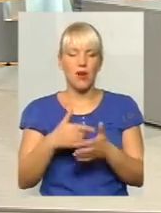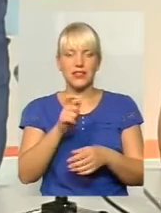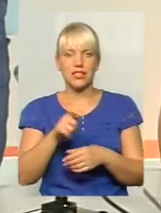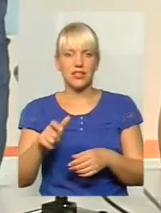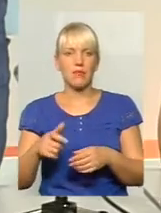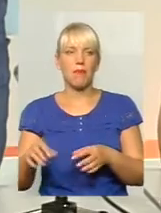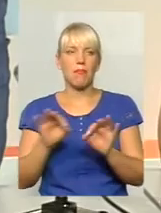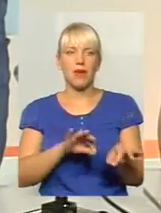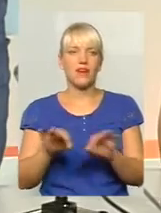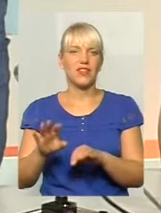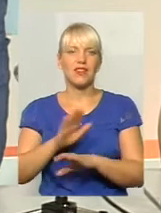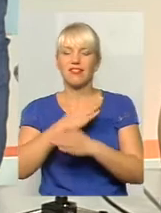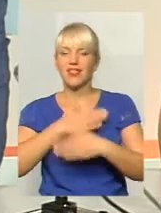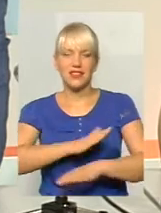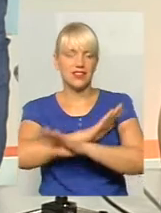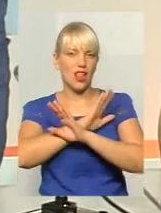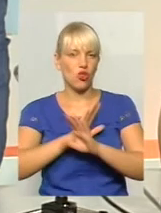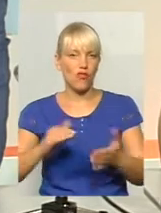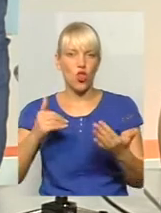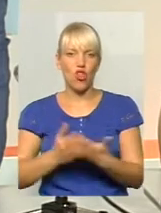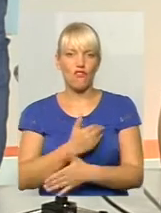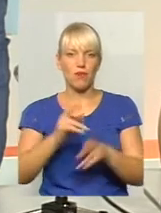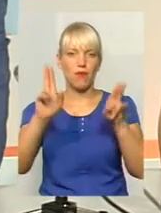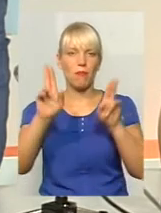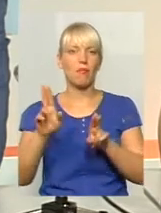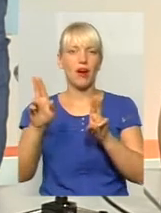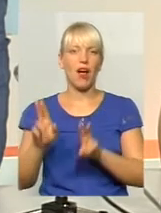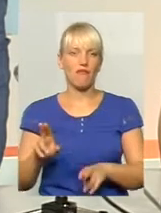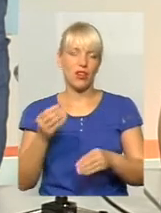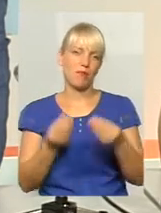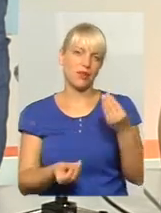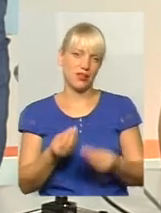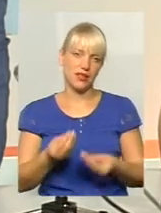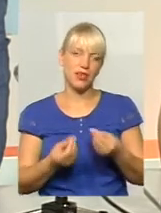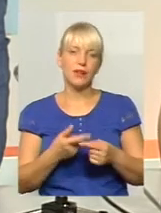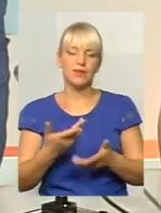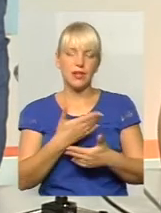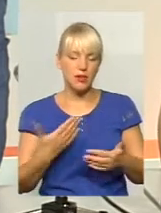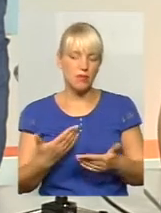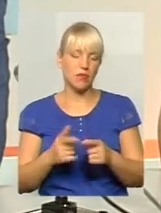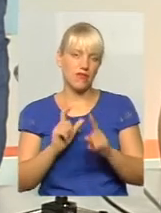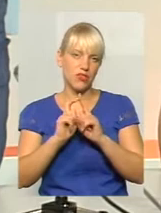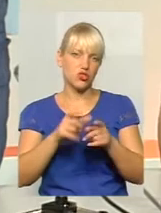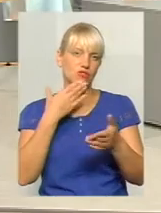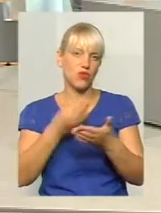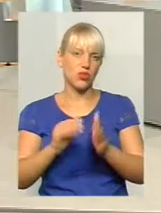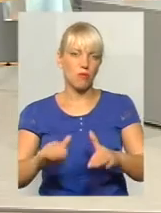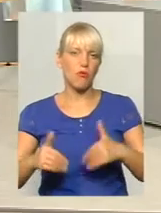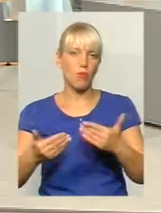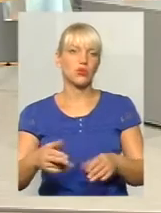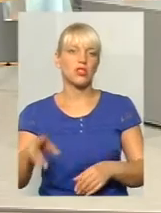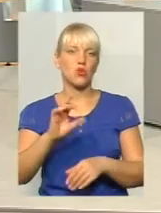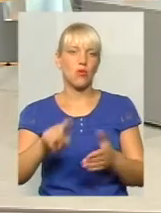всі незадоволені новими правилами гри. І ми висловили свої пропозиції до міської влади.